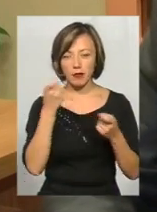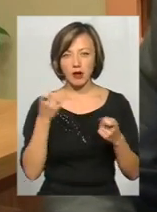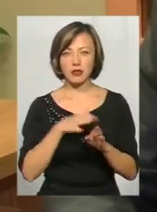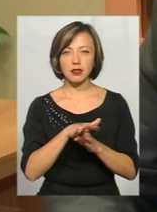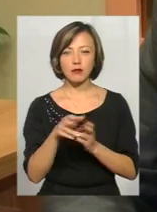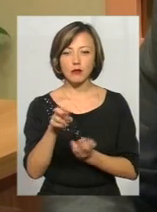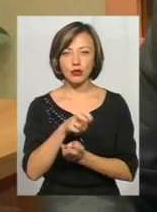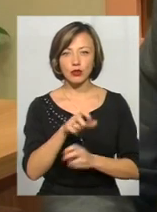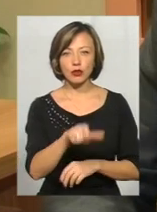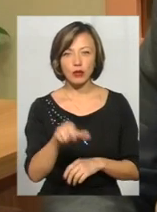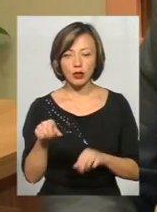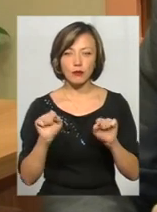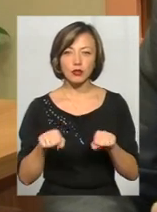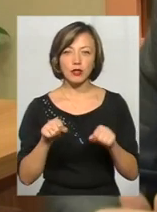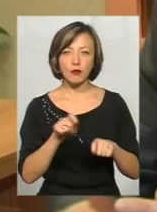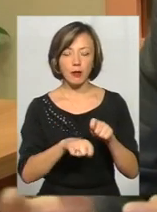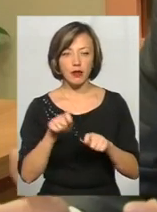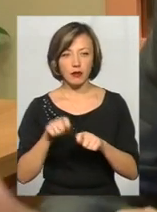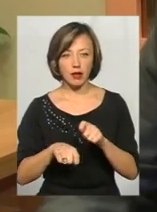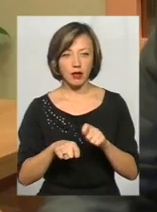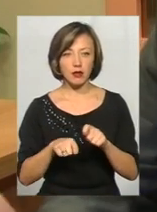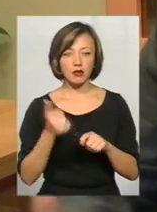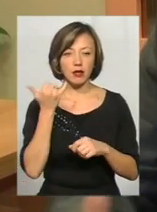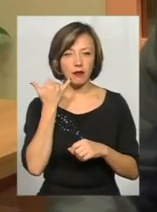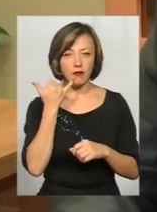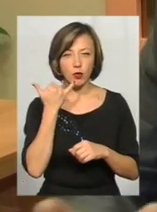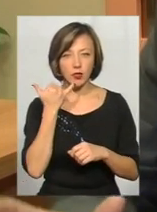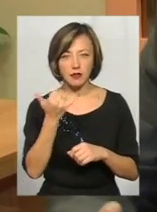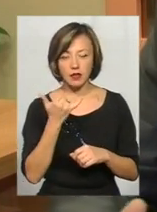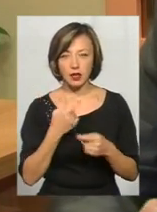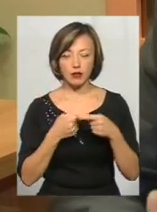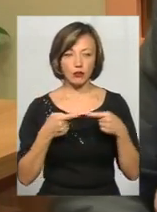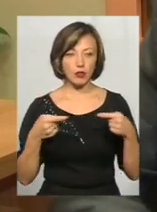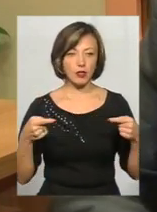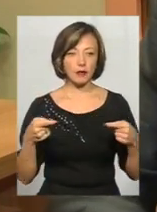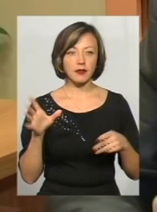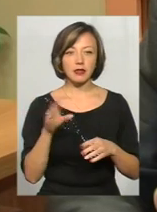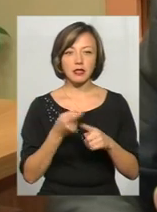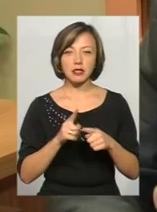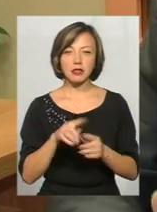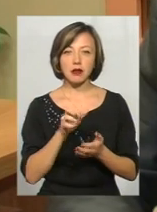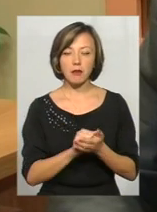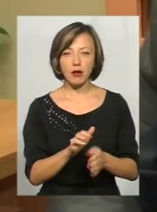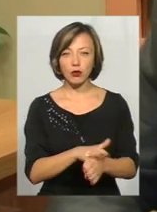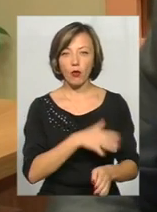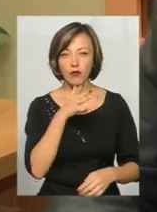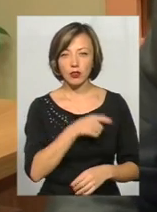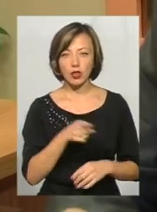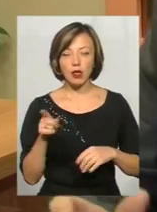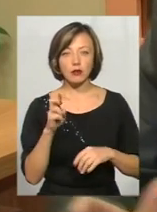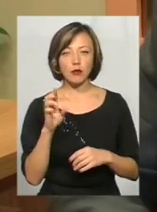здійснюють пошук людей, можливо, перевіряють телефонні дзвінки і тому подібні речі. Все це займає досить тривалий час, бо